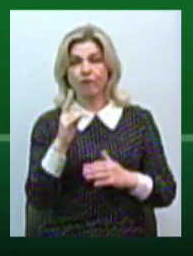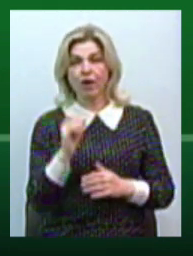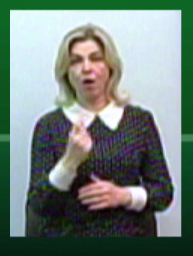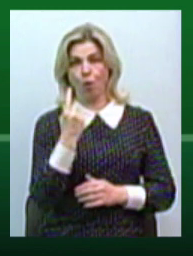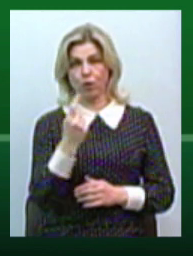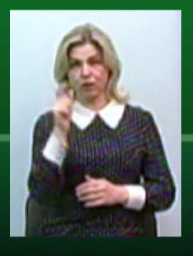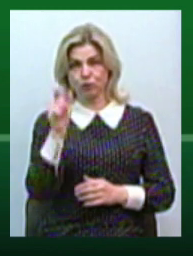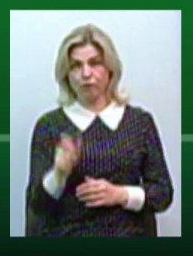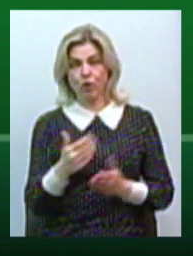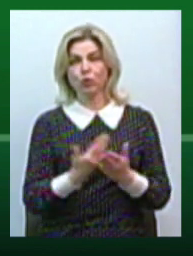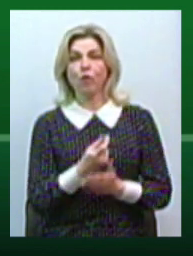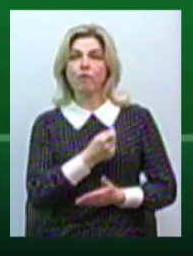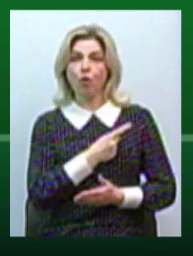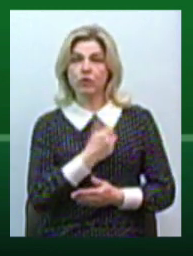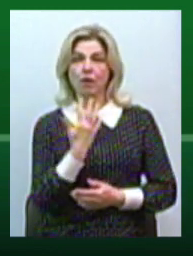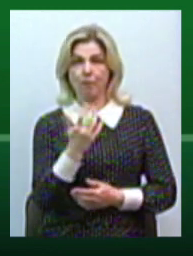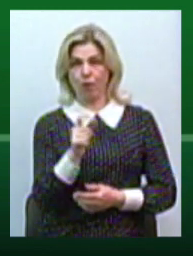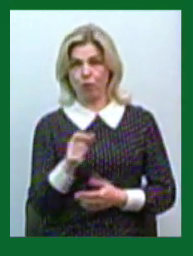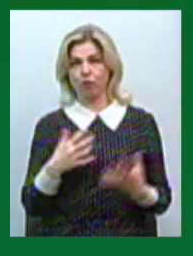особа, в Новодеському районі 5.